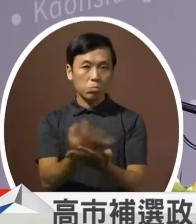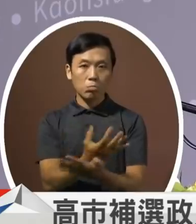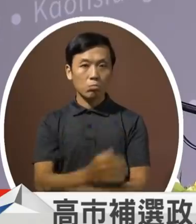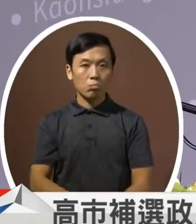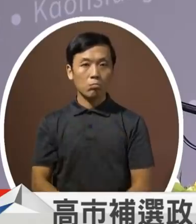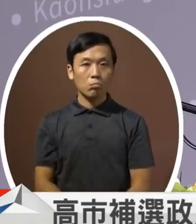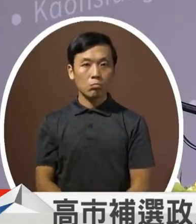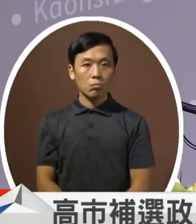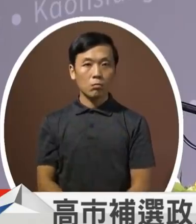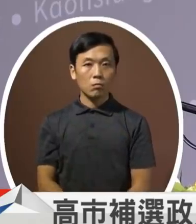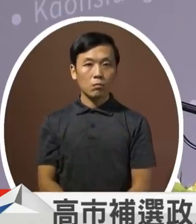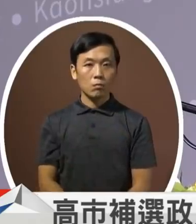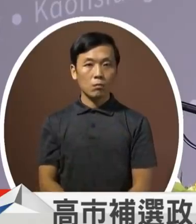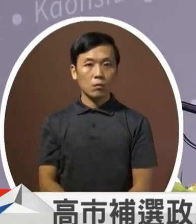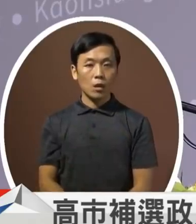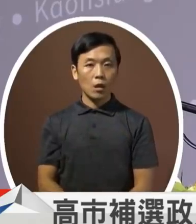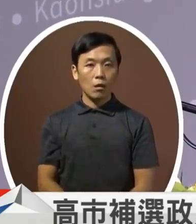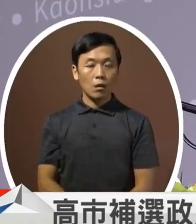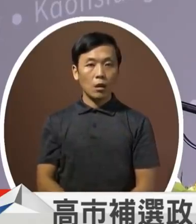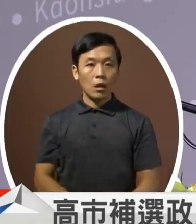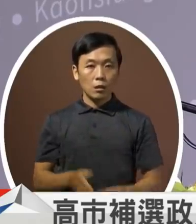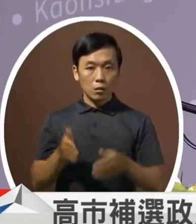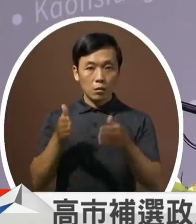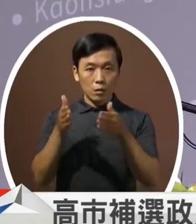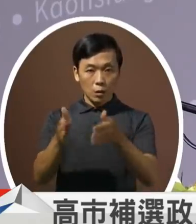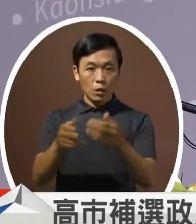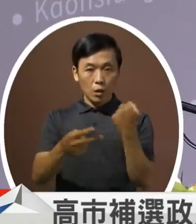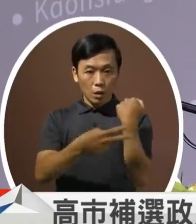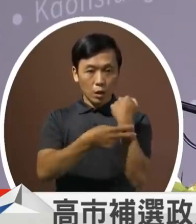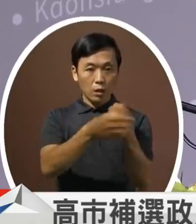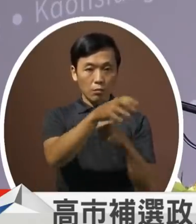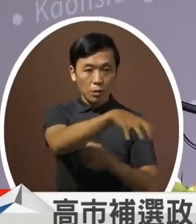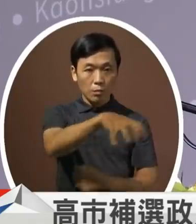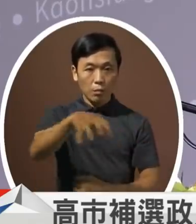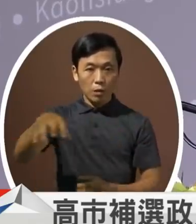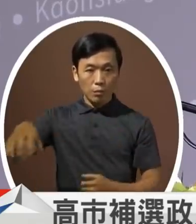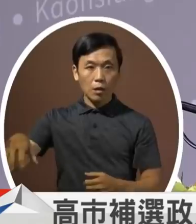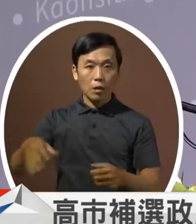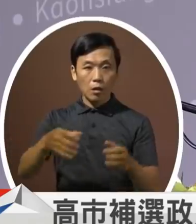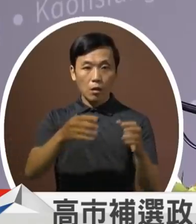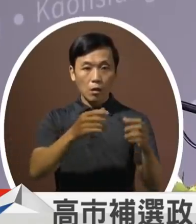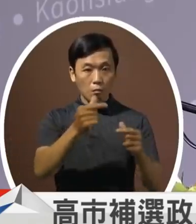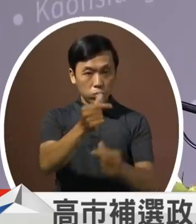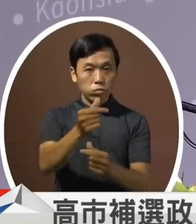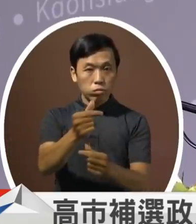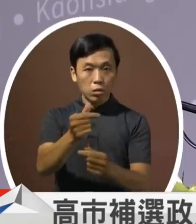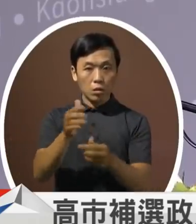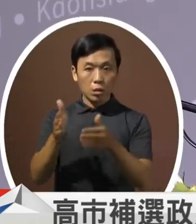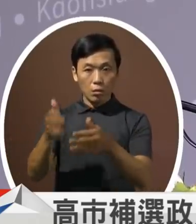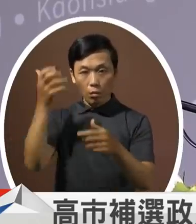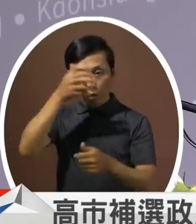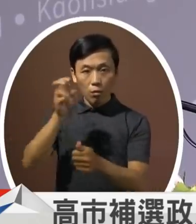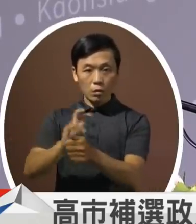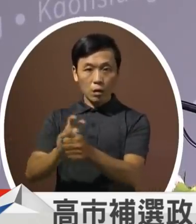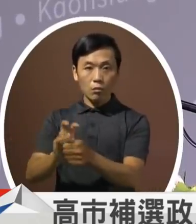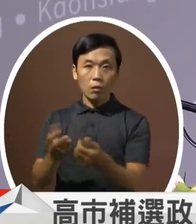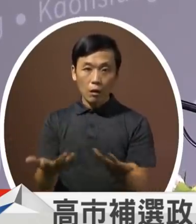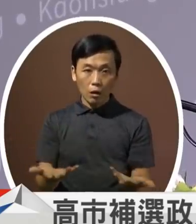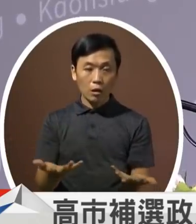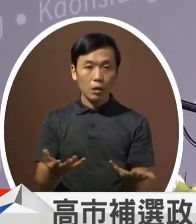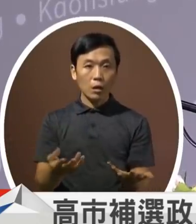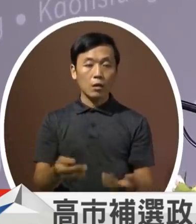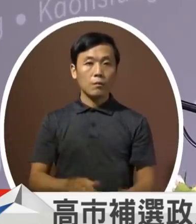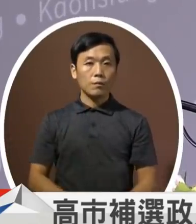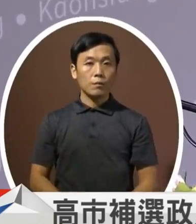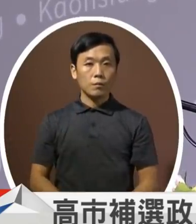的如何让每一里都设有据点照顾长辈如何